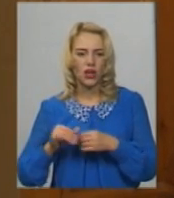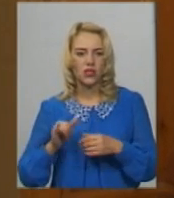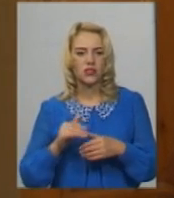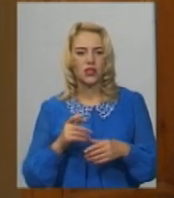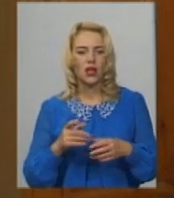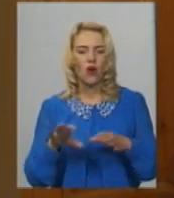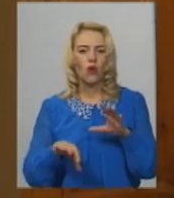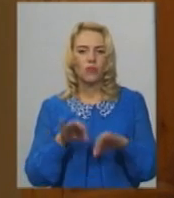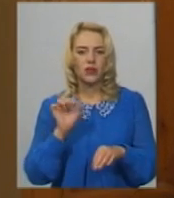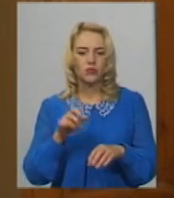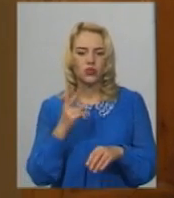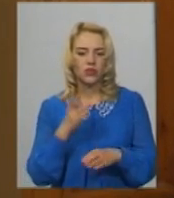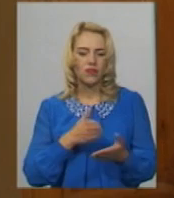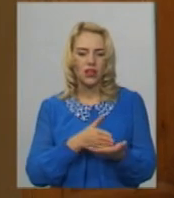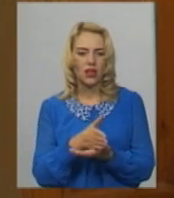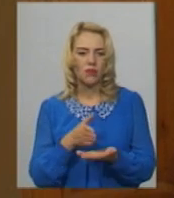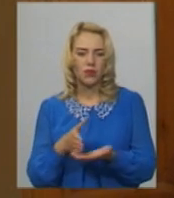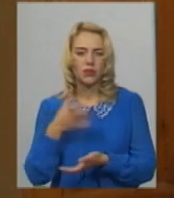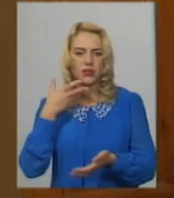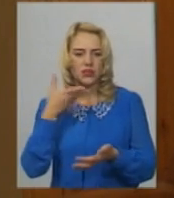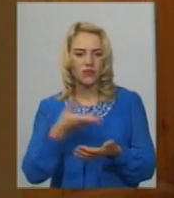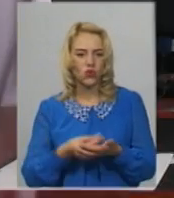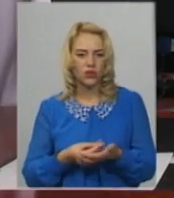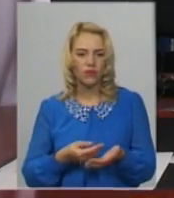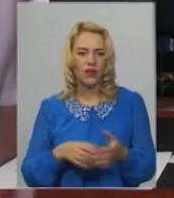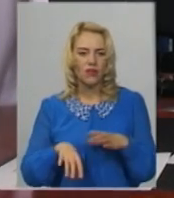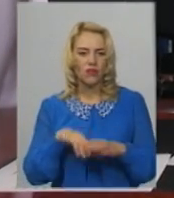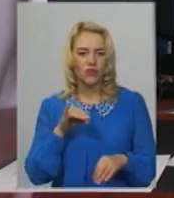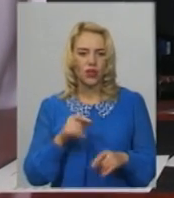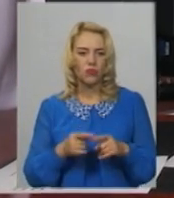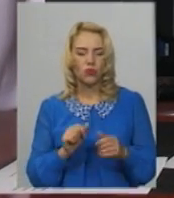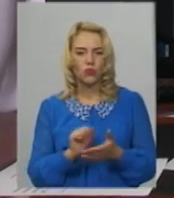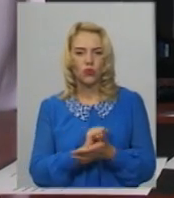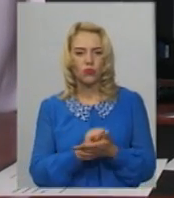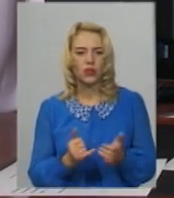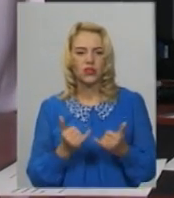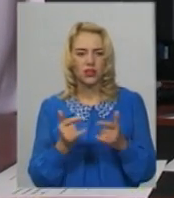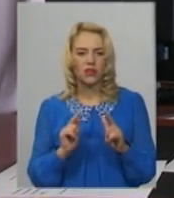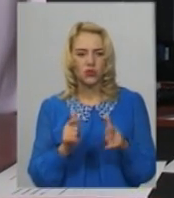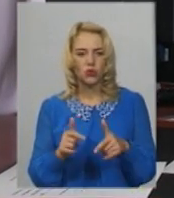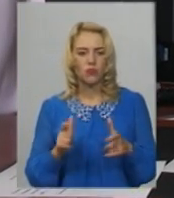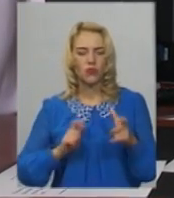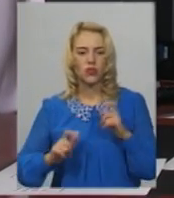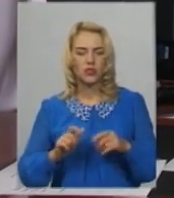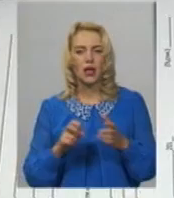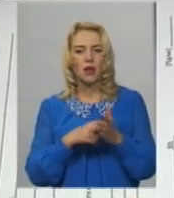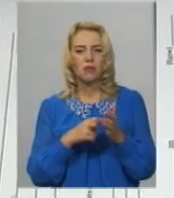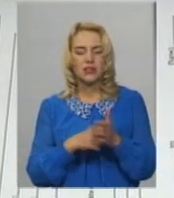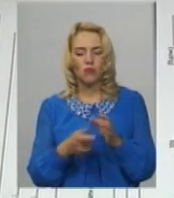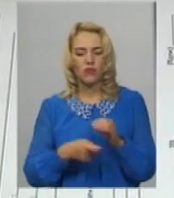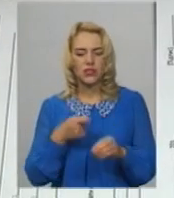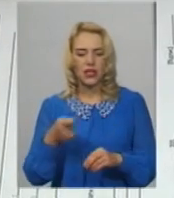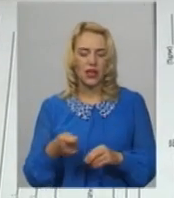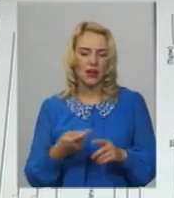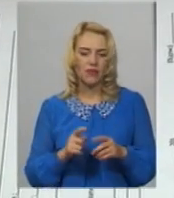Обрати можна два напрямки за своїм вибором. Документи для вступу до університету, письмова заява абітурієнта, копія